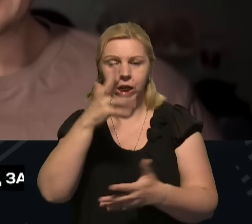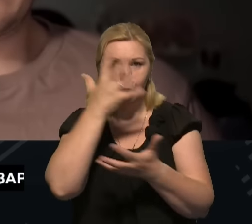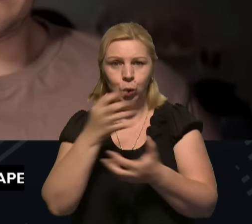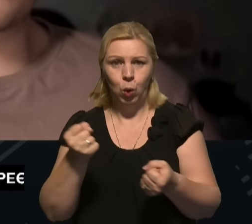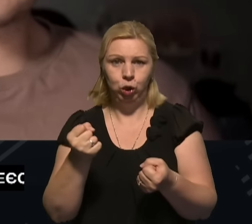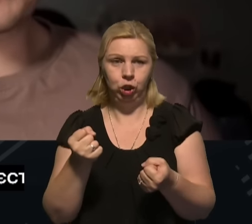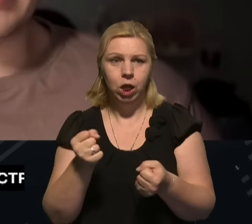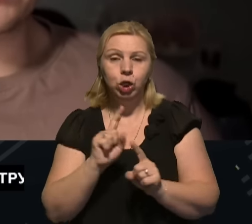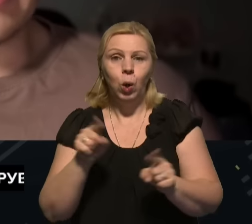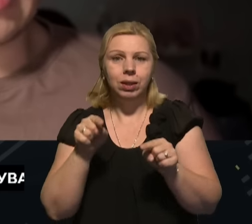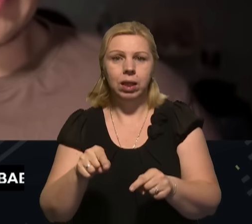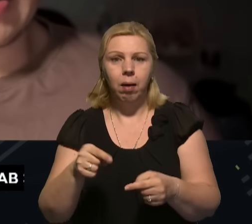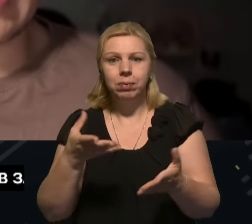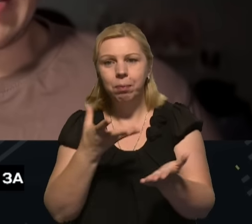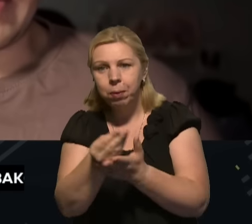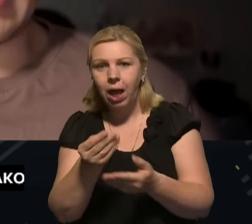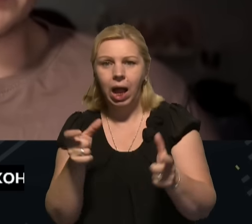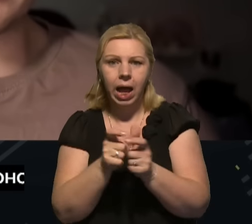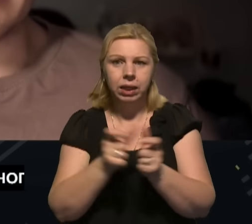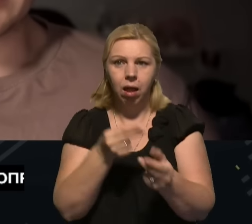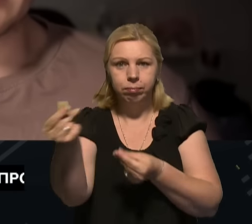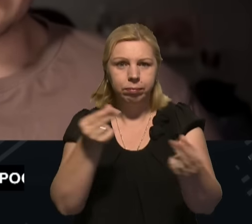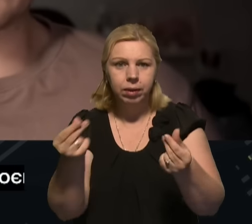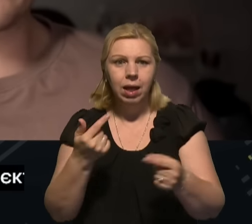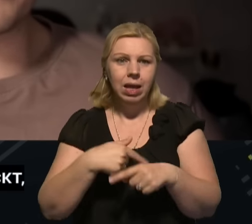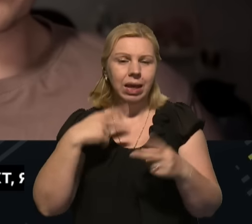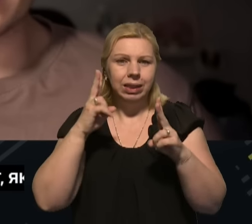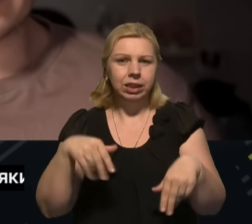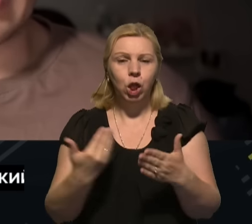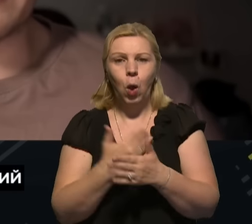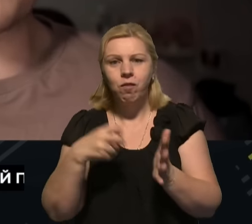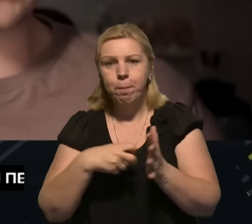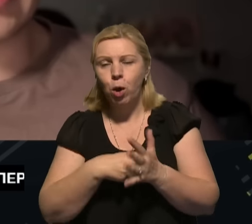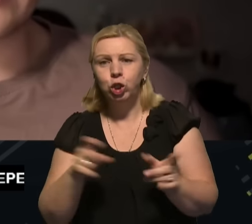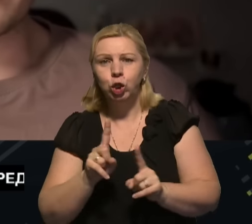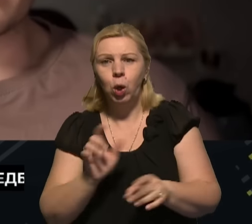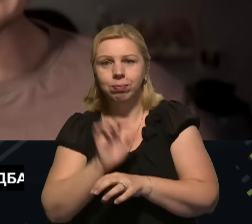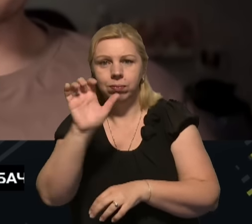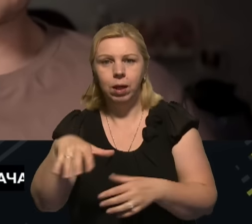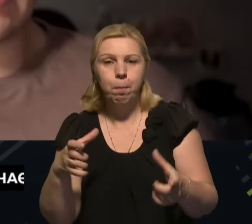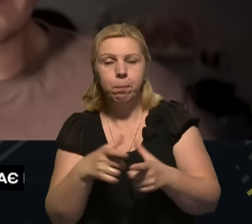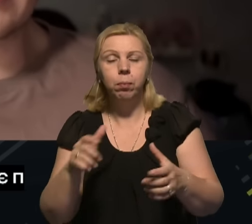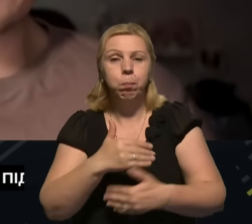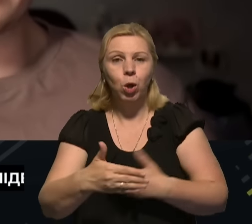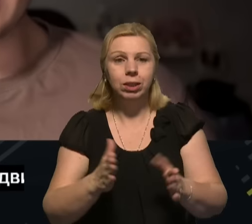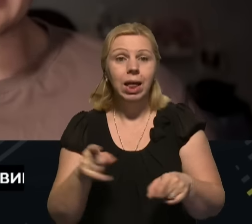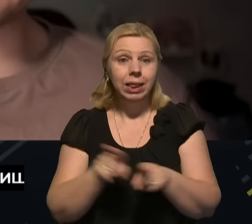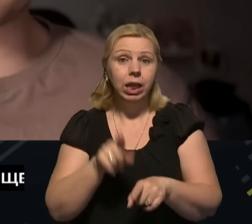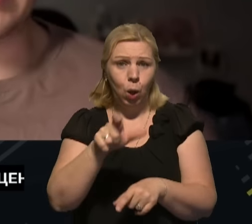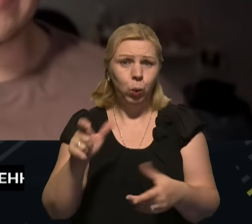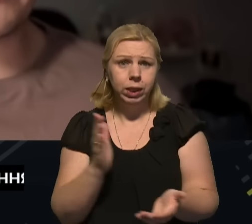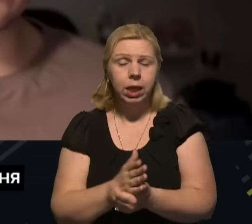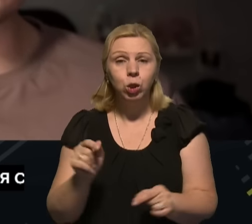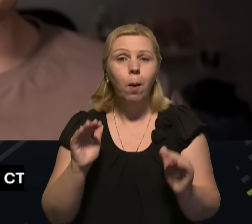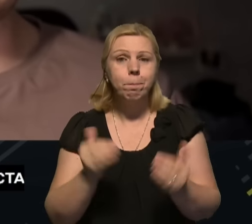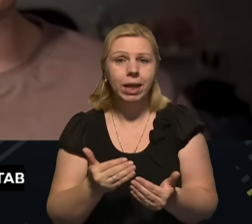щось там сплачують, десь там картками, чи на новій пошті щось там посилки створюють. Тобто такі люди, звичайно, є, але їх